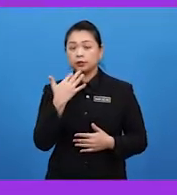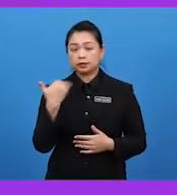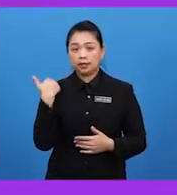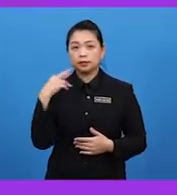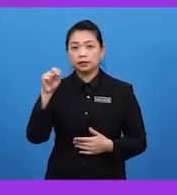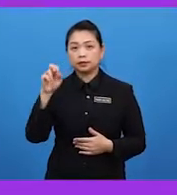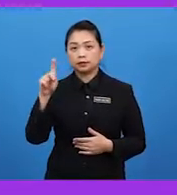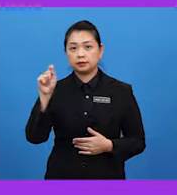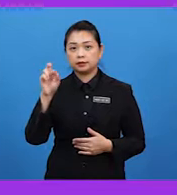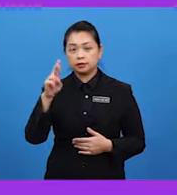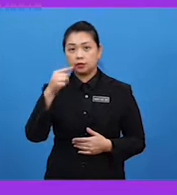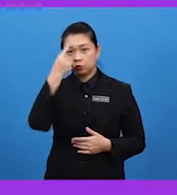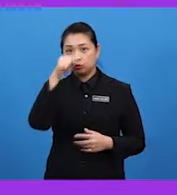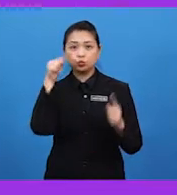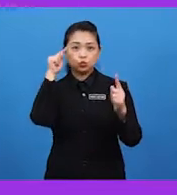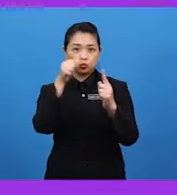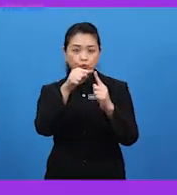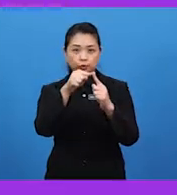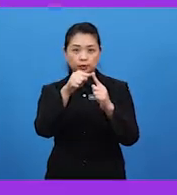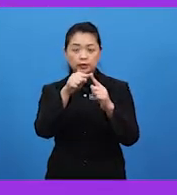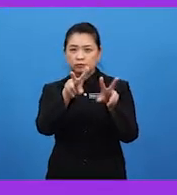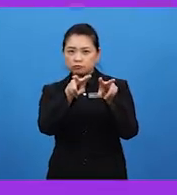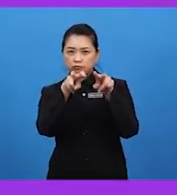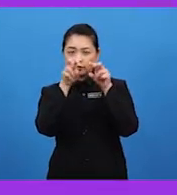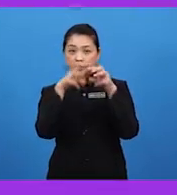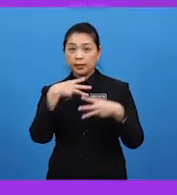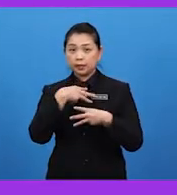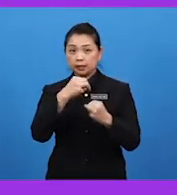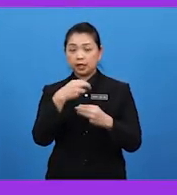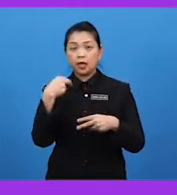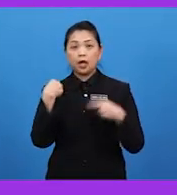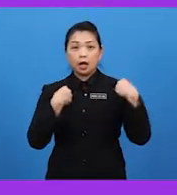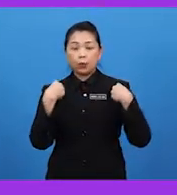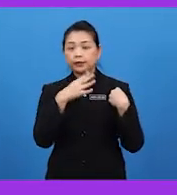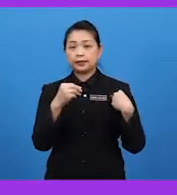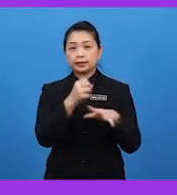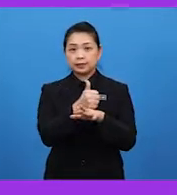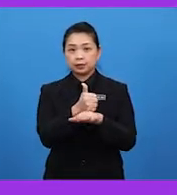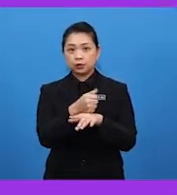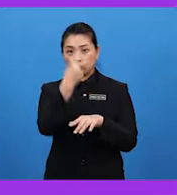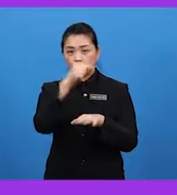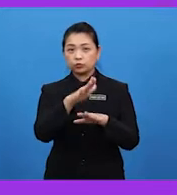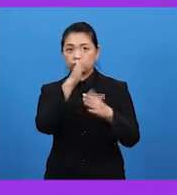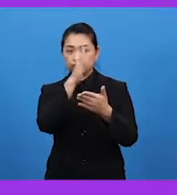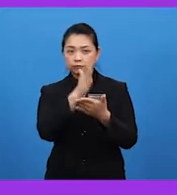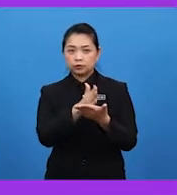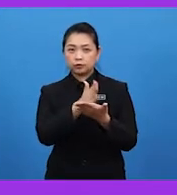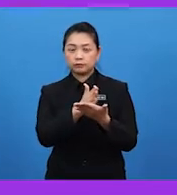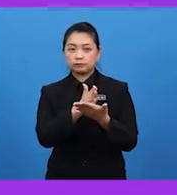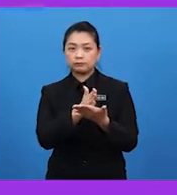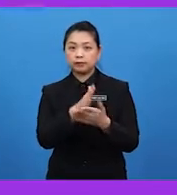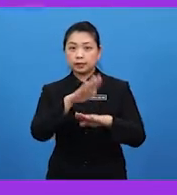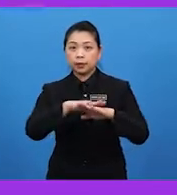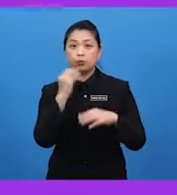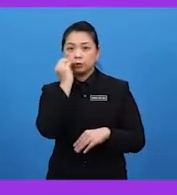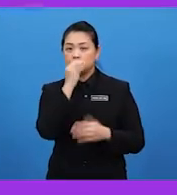mempunyai netar adalah bertujuan untuk Menarik minat haiwan dan serangga Untuk hingga kebuna berkenaan